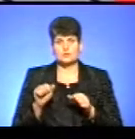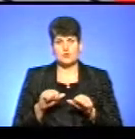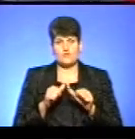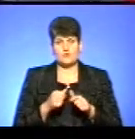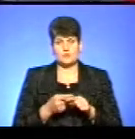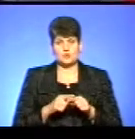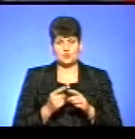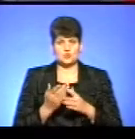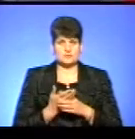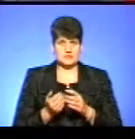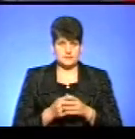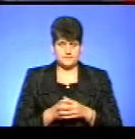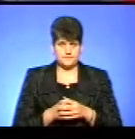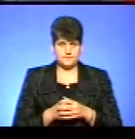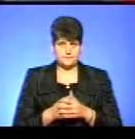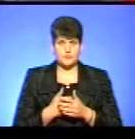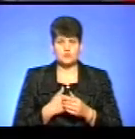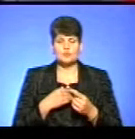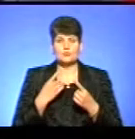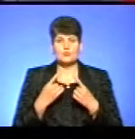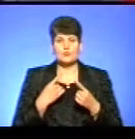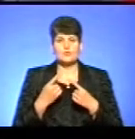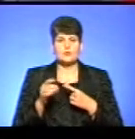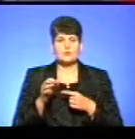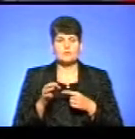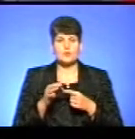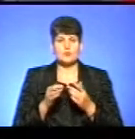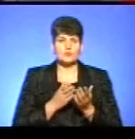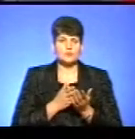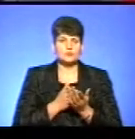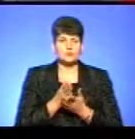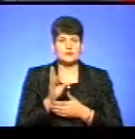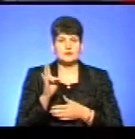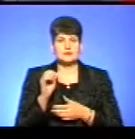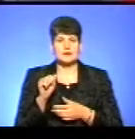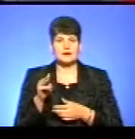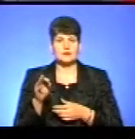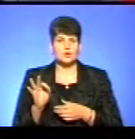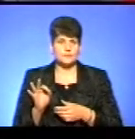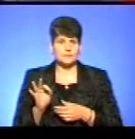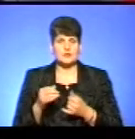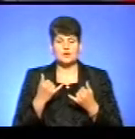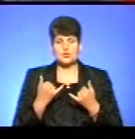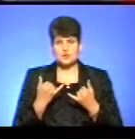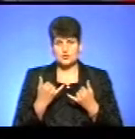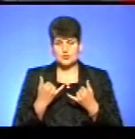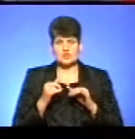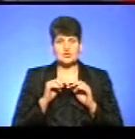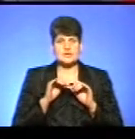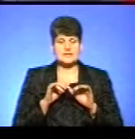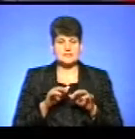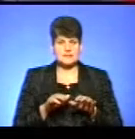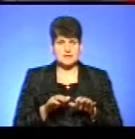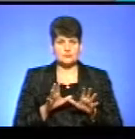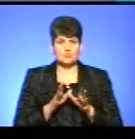субсидію. Ну, хочемо також поговорити про наш курс в НАТО, тому що сьогоднішній захід був